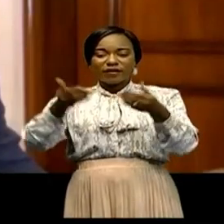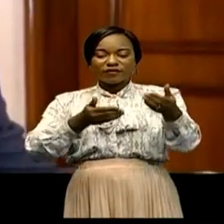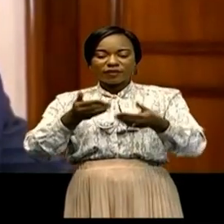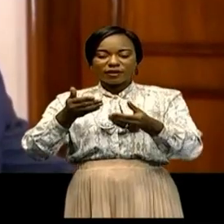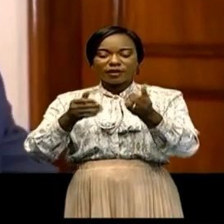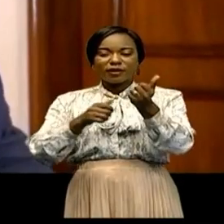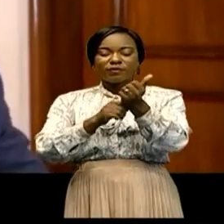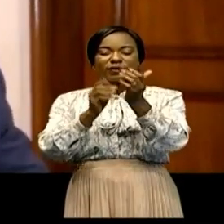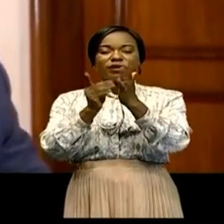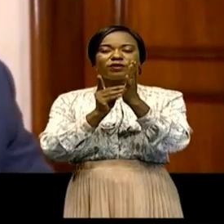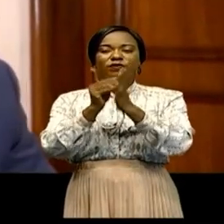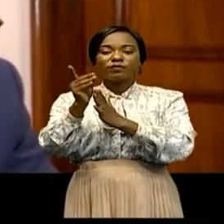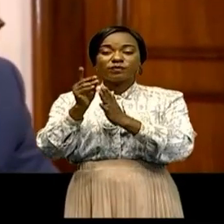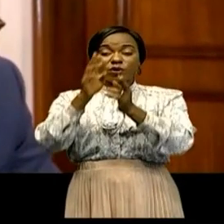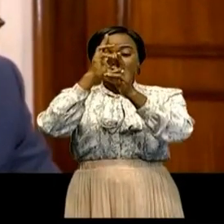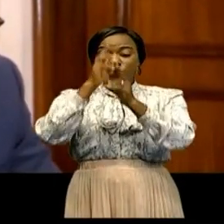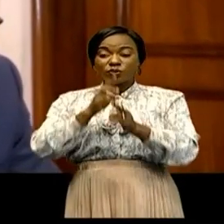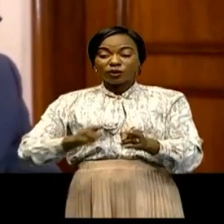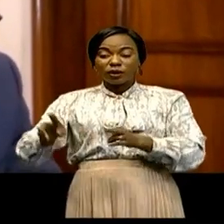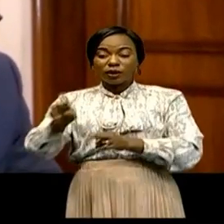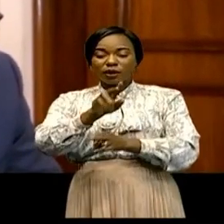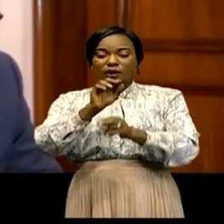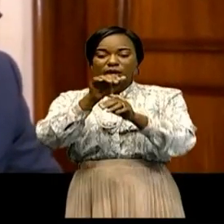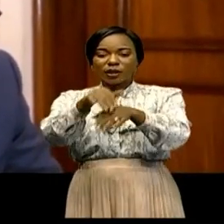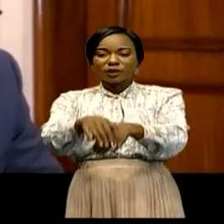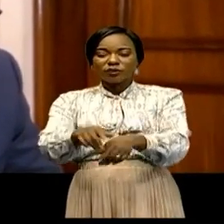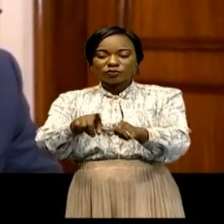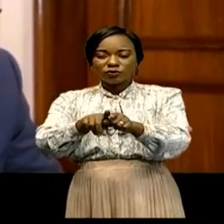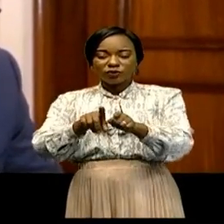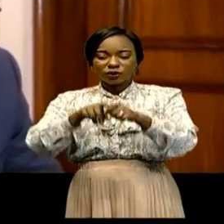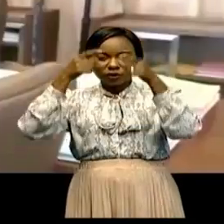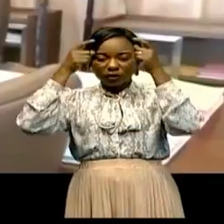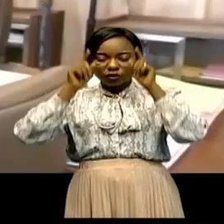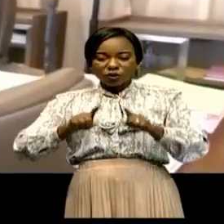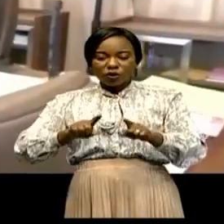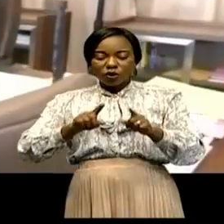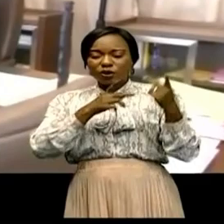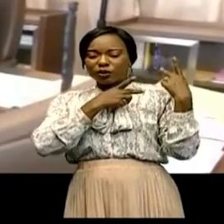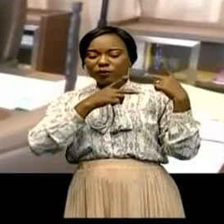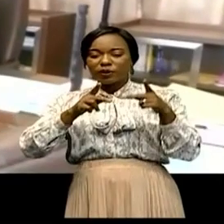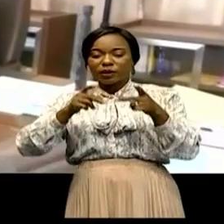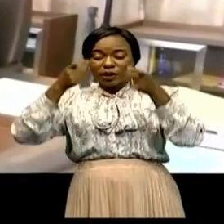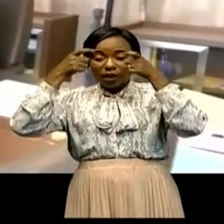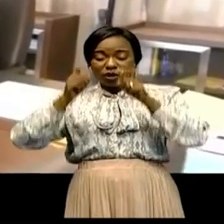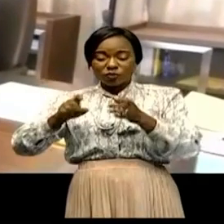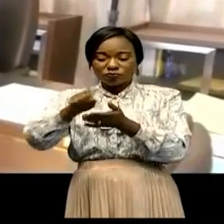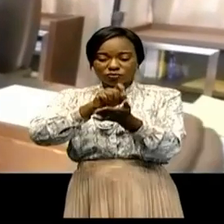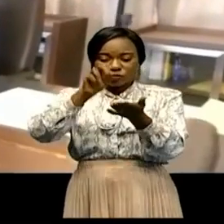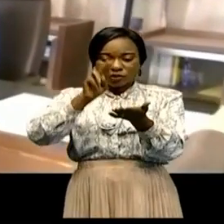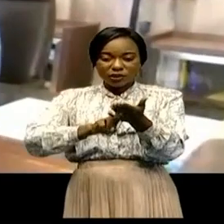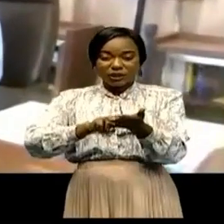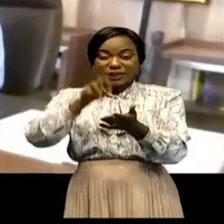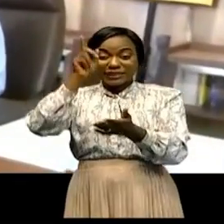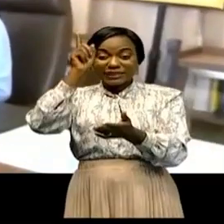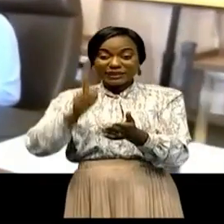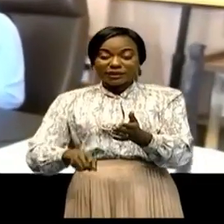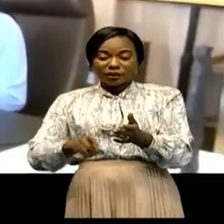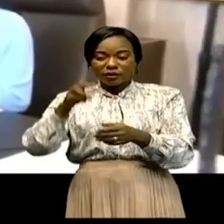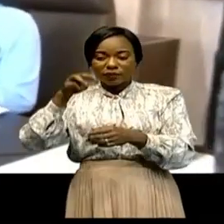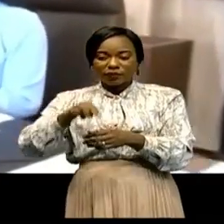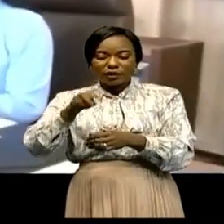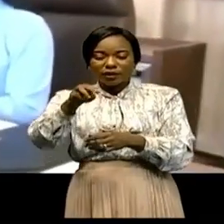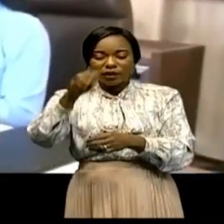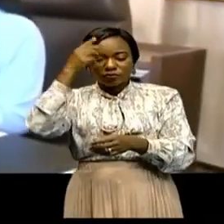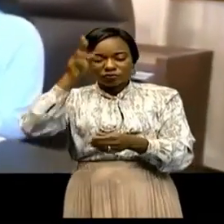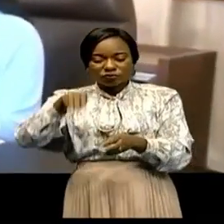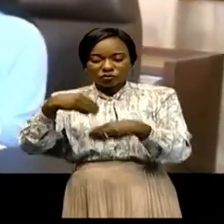développé à honorer leurs engagements tels que stipulés dans l'accord de Paris d'allouer 100 milliards de dollars pour l'action climatique